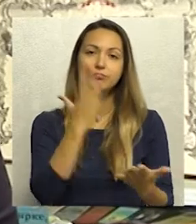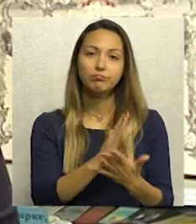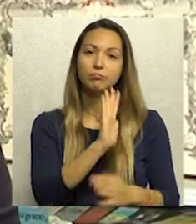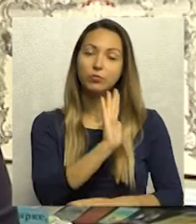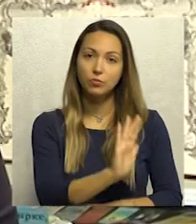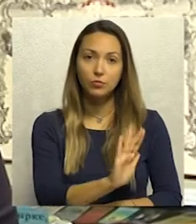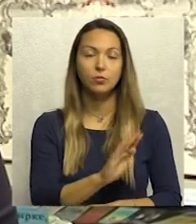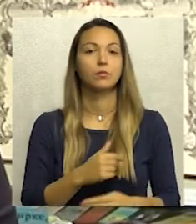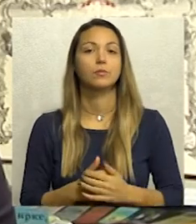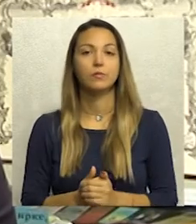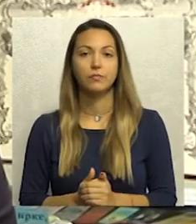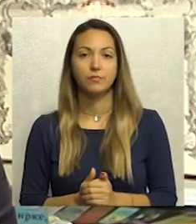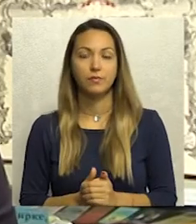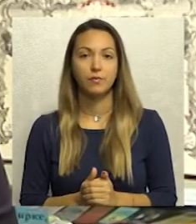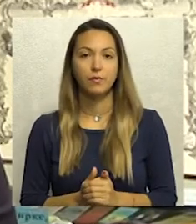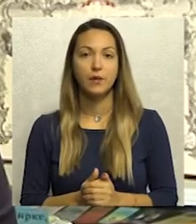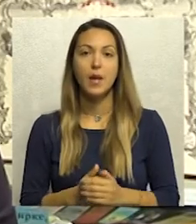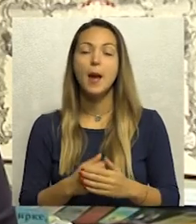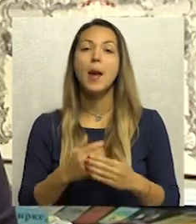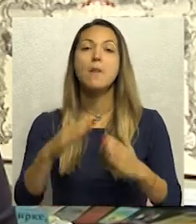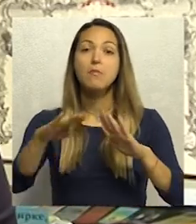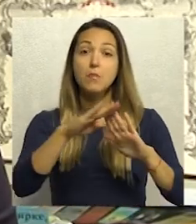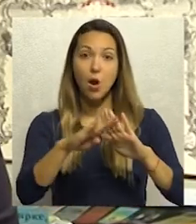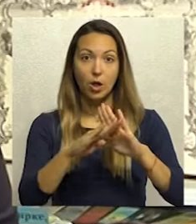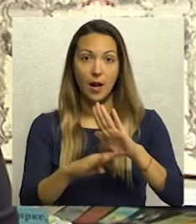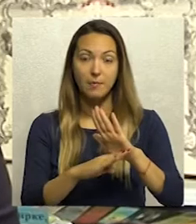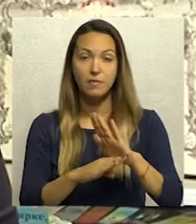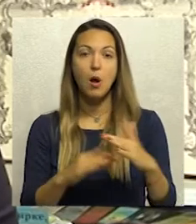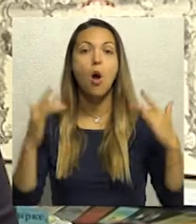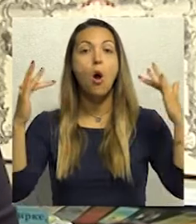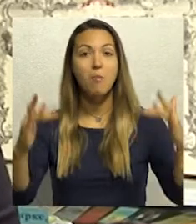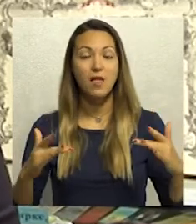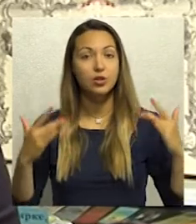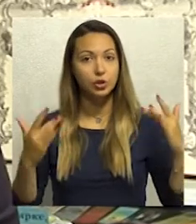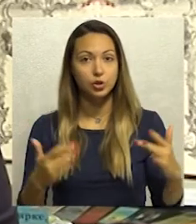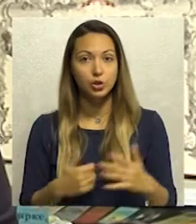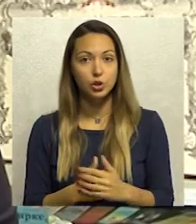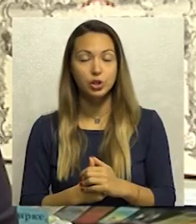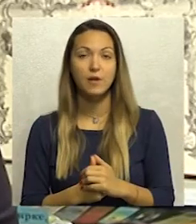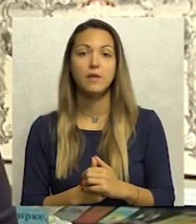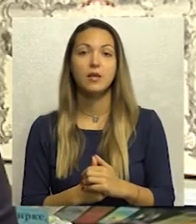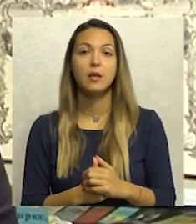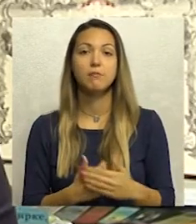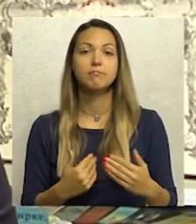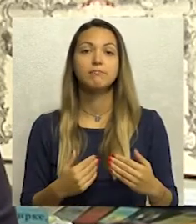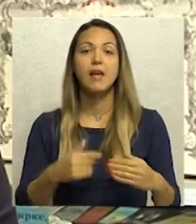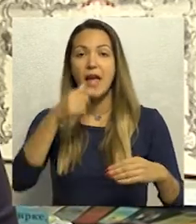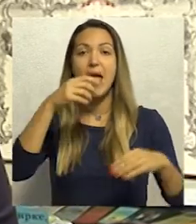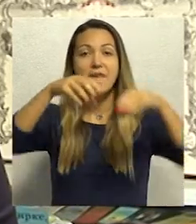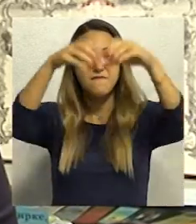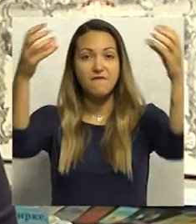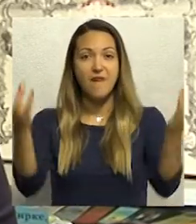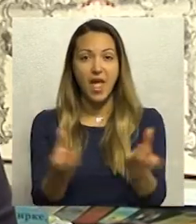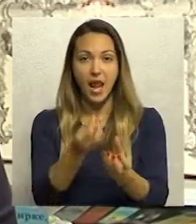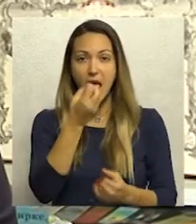već prigodnim programom, obeležavanjem i polaganjem venaca na